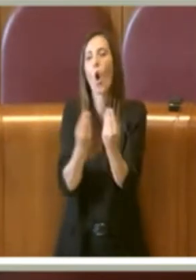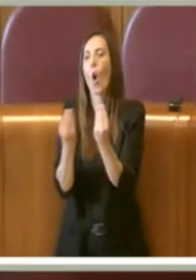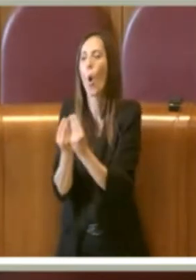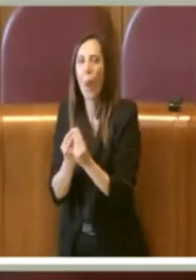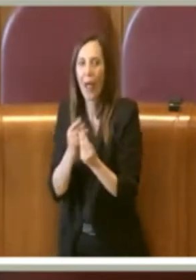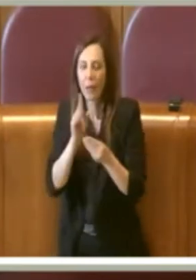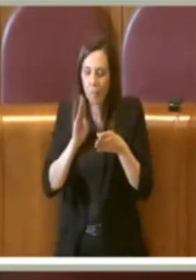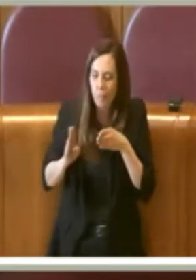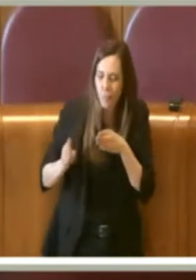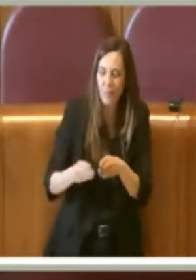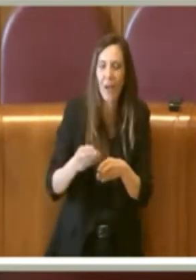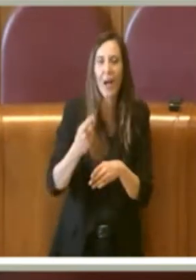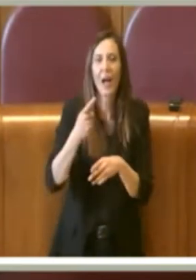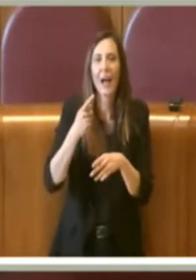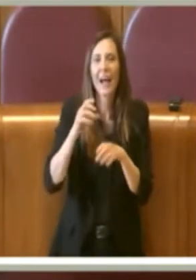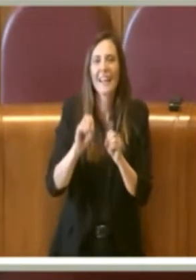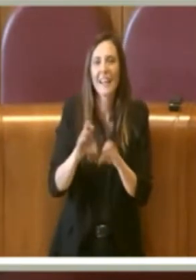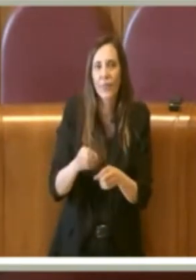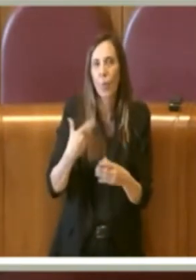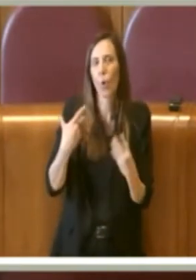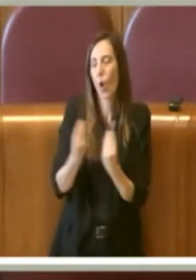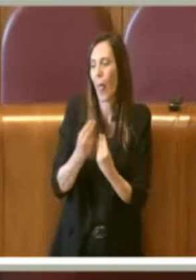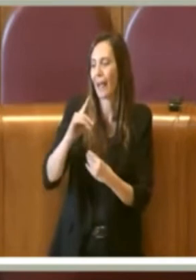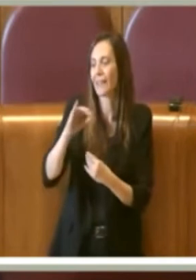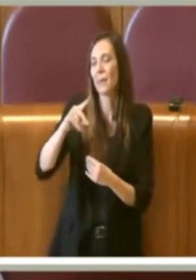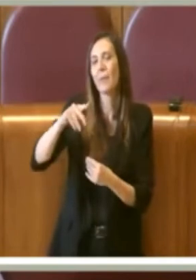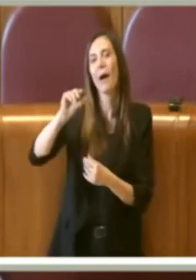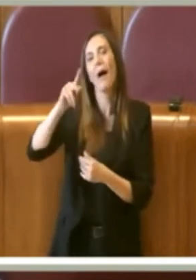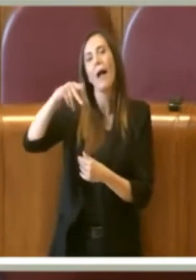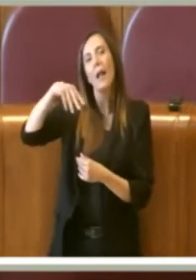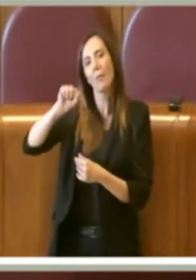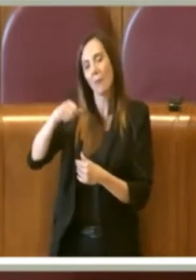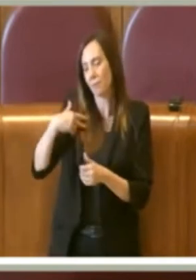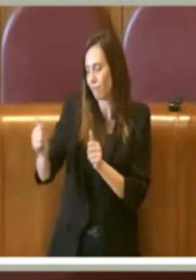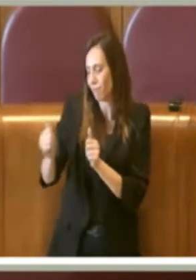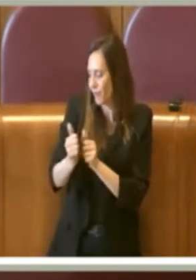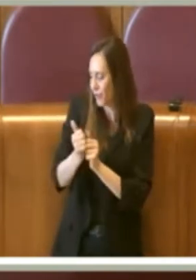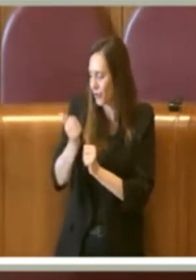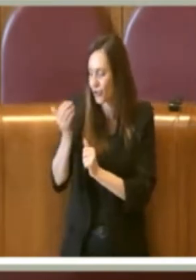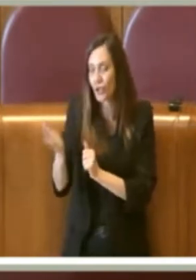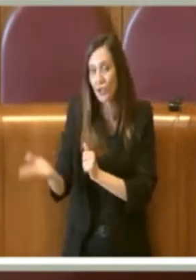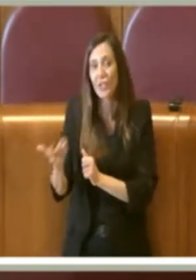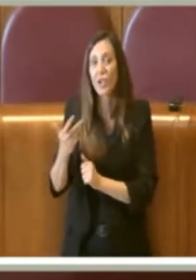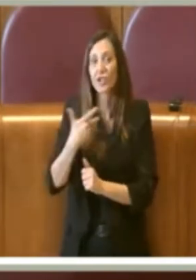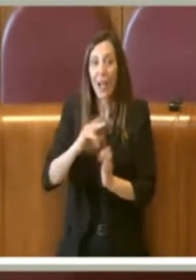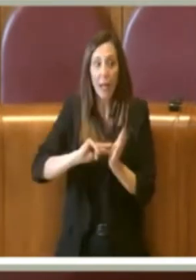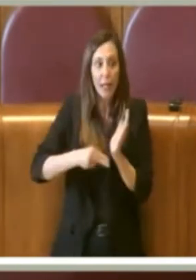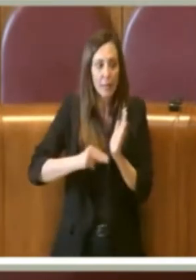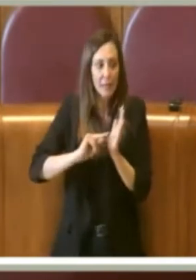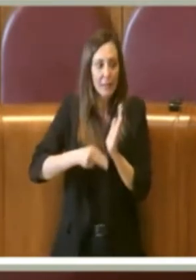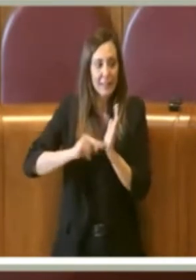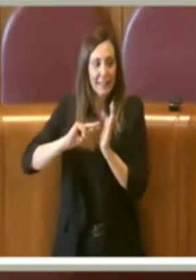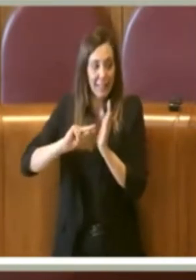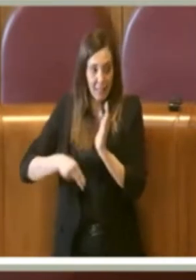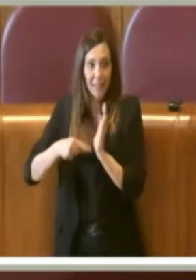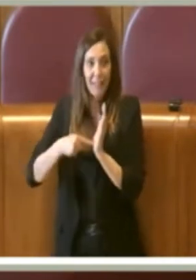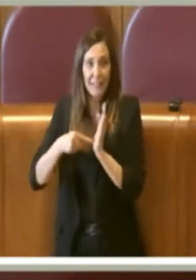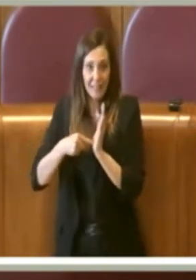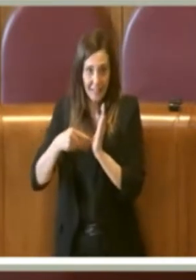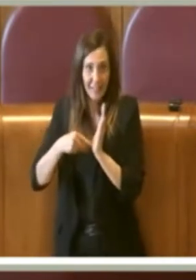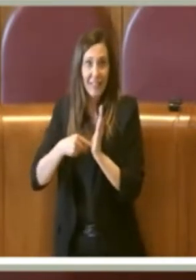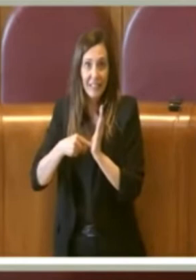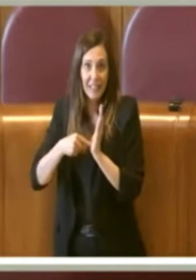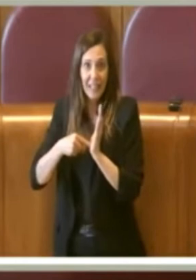rifiuti come il collega Di Palma qui accanto a me, abbiamo degli emendamenti che vanno a modificare